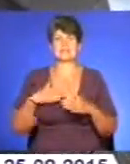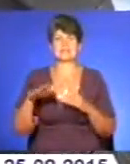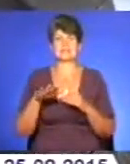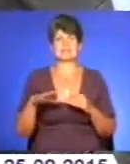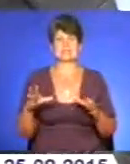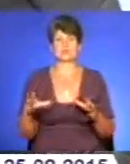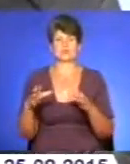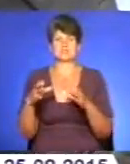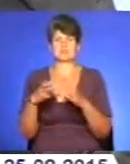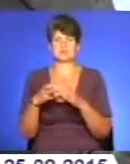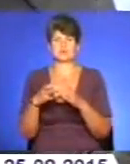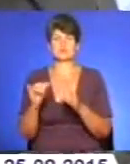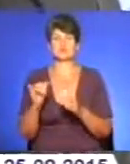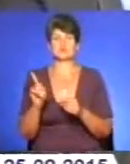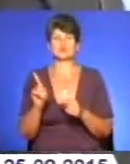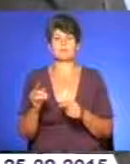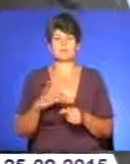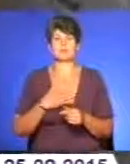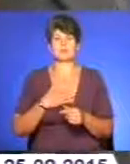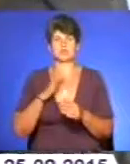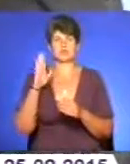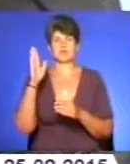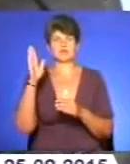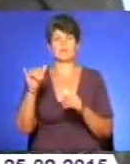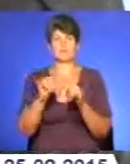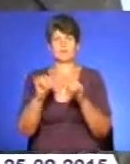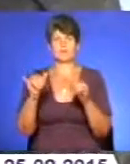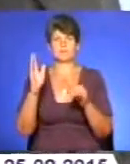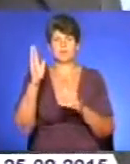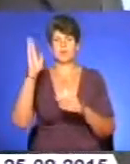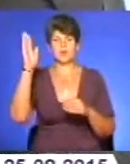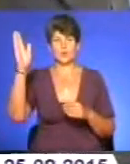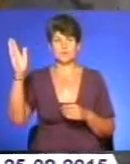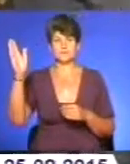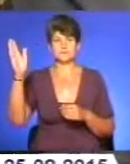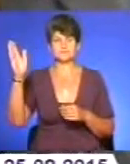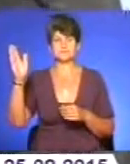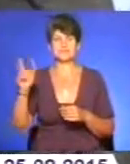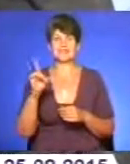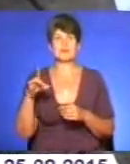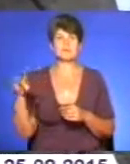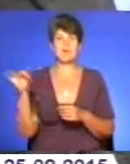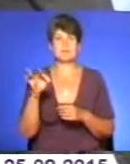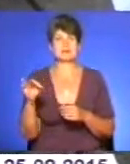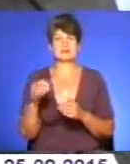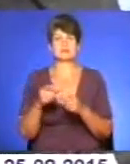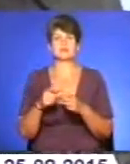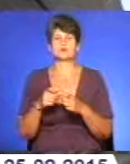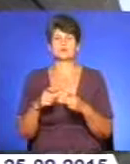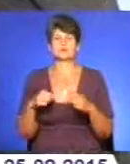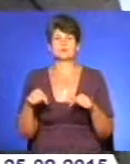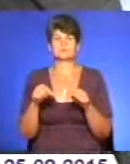цілісність, і щоб ми шли вперед в мірі, к європейським структурам, і